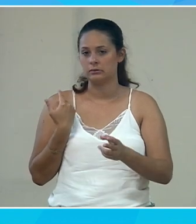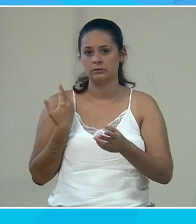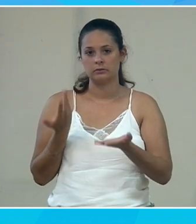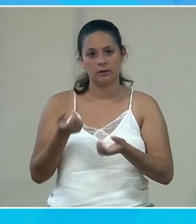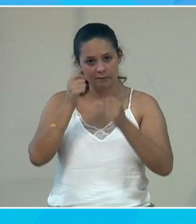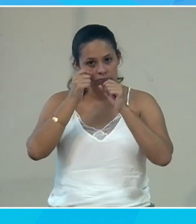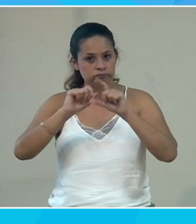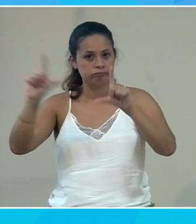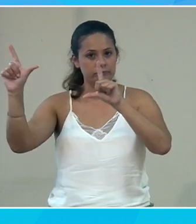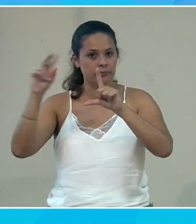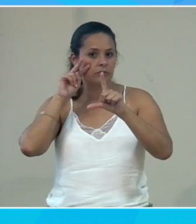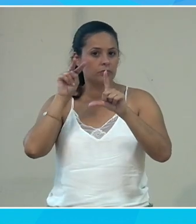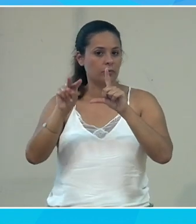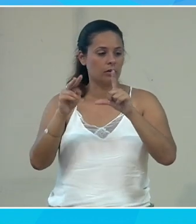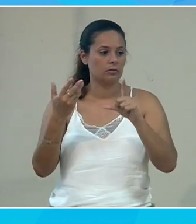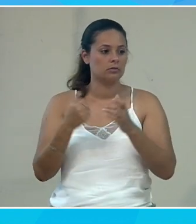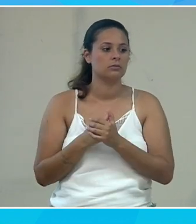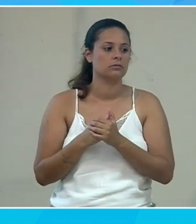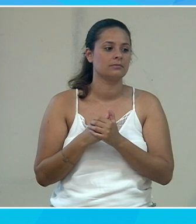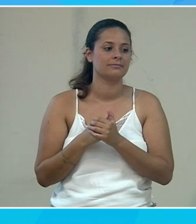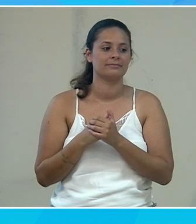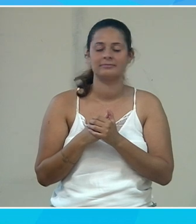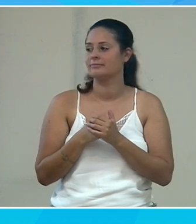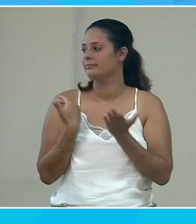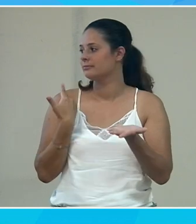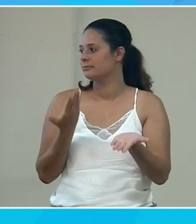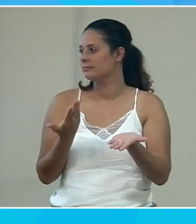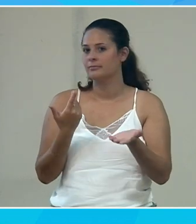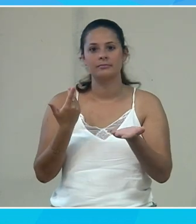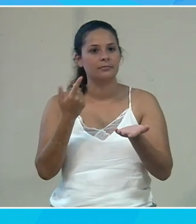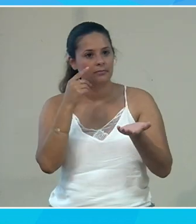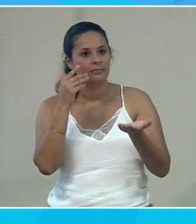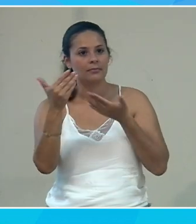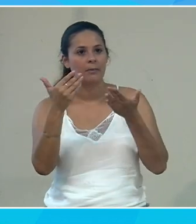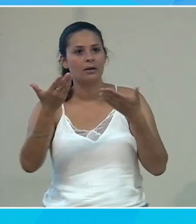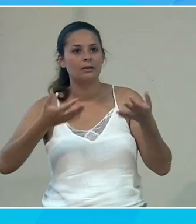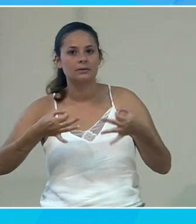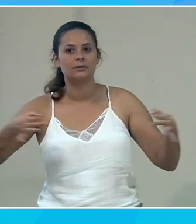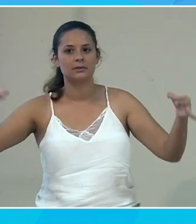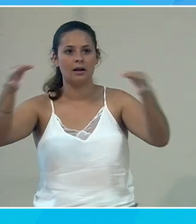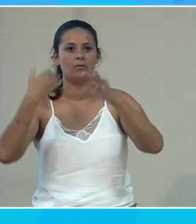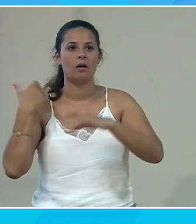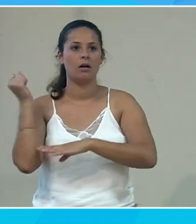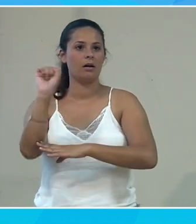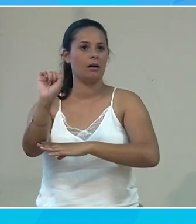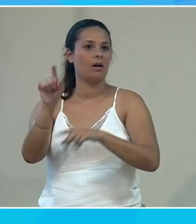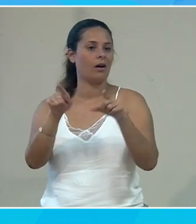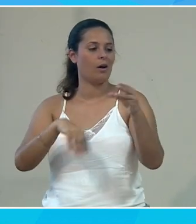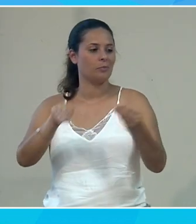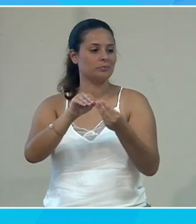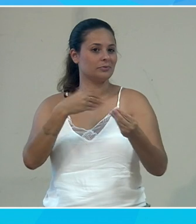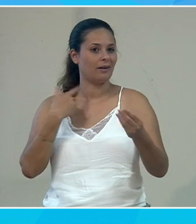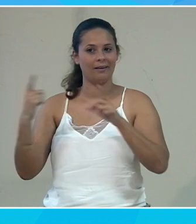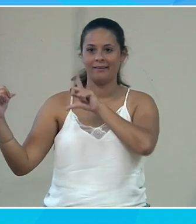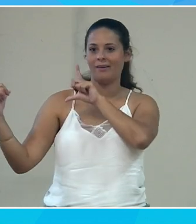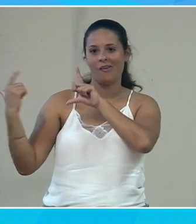Là, vous voyez ? Voilà, là, je m'en remets à la salle, évidemment, puisque moi, je tourne le dos à l'écran en plus. Je vous vois plus les